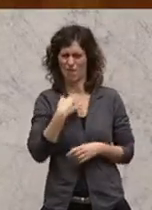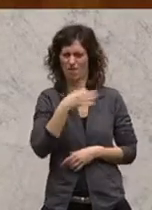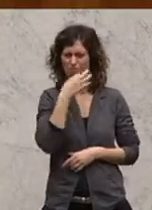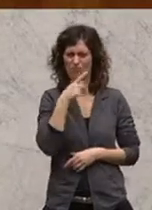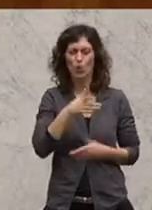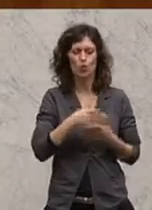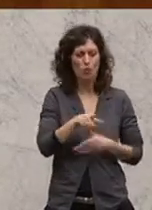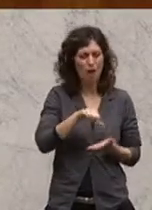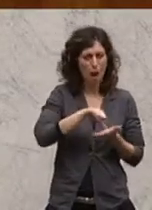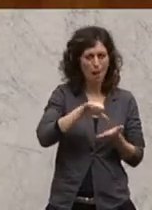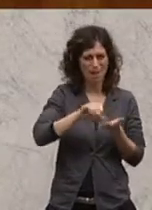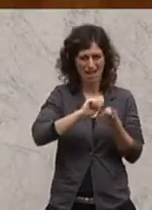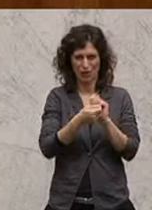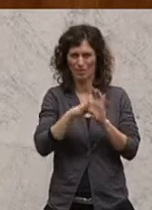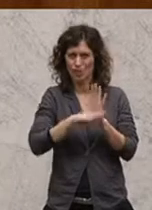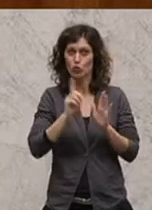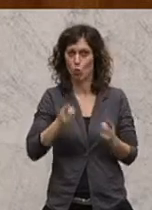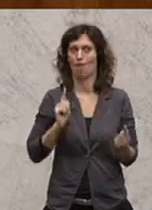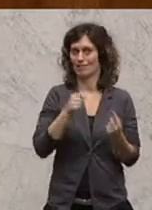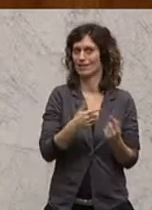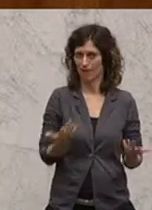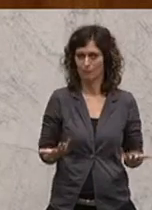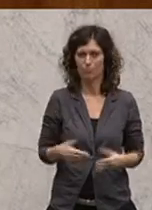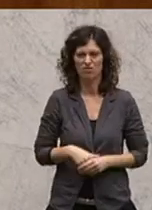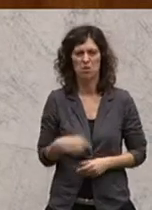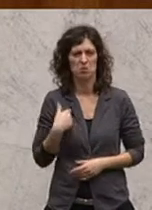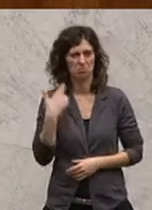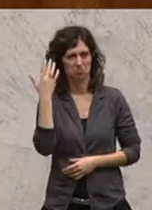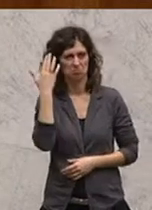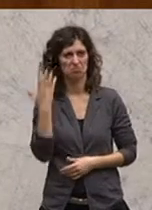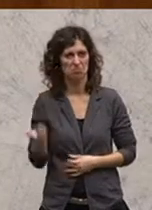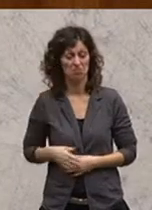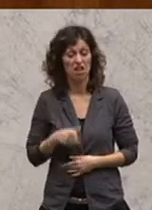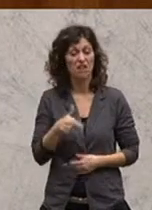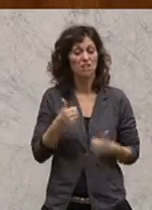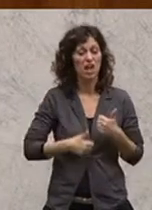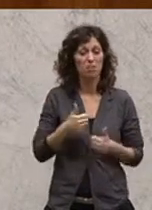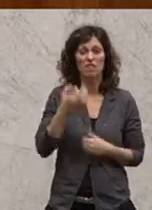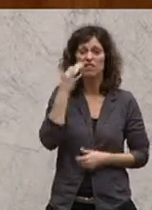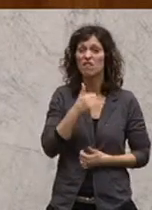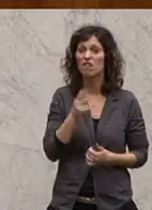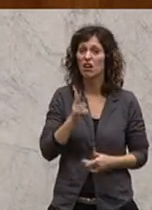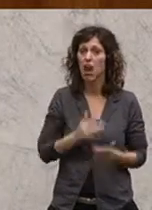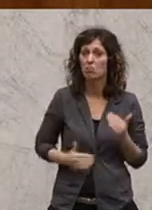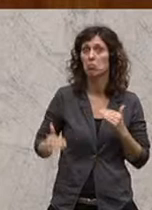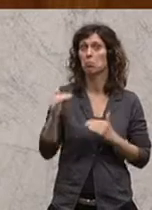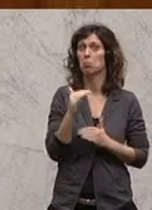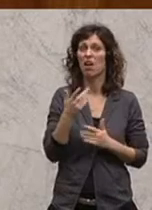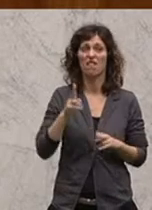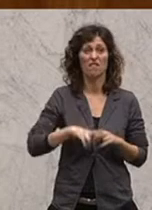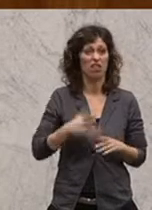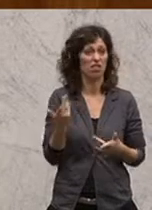Abgabenänderungsgesetz erreicht werden soll. Da frage ich mich allerdings, wie die Wettbewerbsfähigkeit erhöht werden soll, wenn